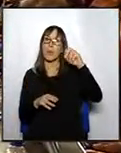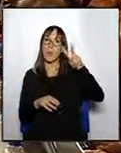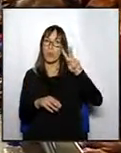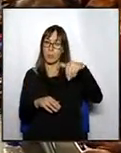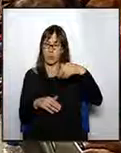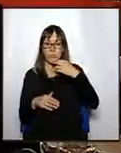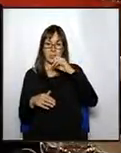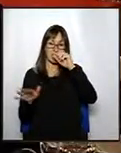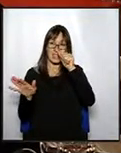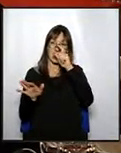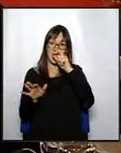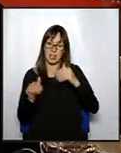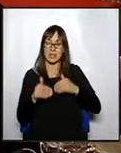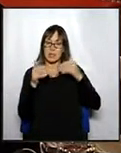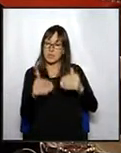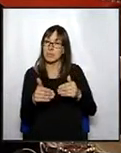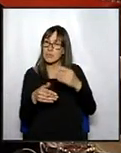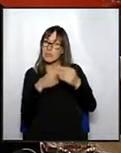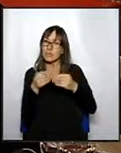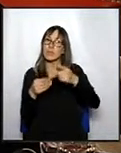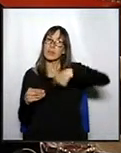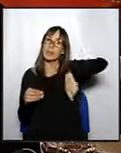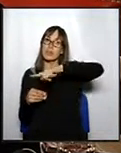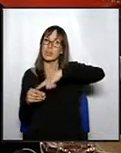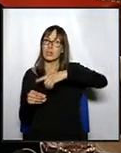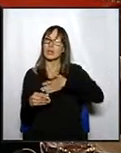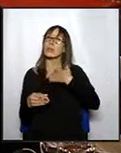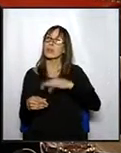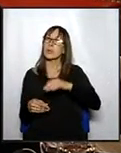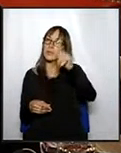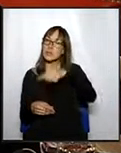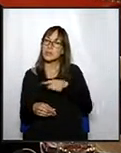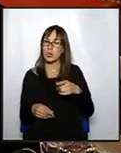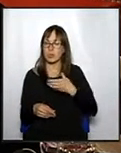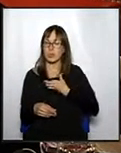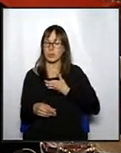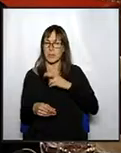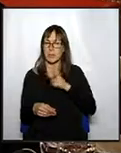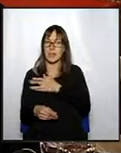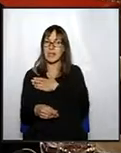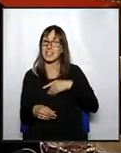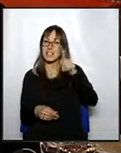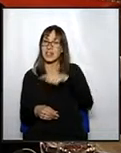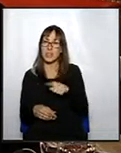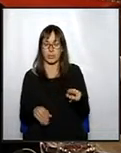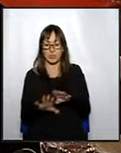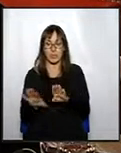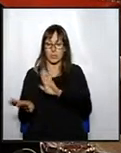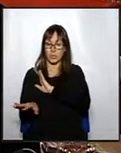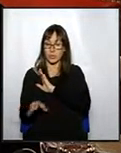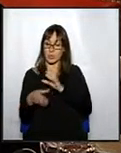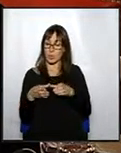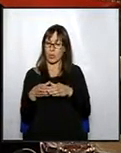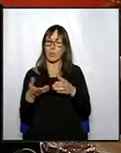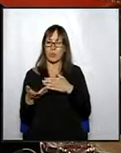propietat hagi desenvolupat el sector l'equip de govern té o no la voluntat d'executar-ho d'ofici aquí està la clau no n'hi ha cap més des del nostre grup municipal